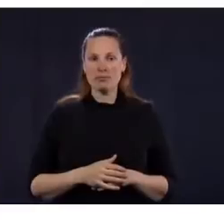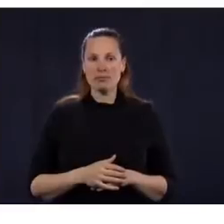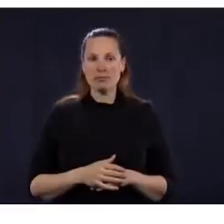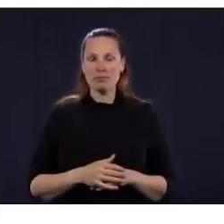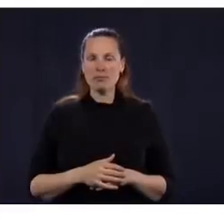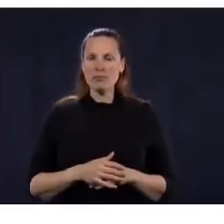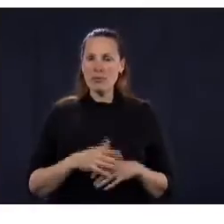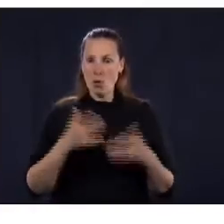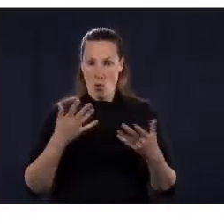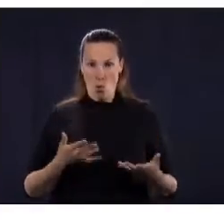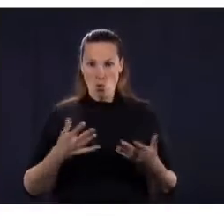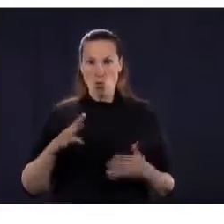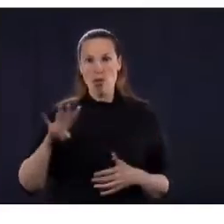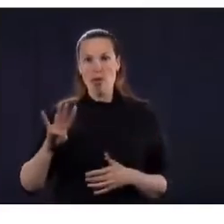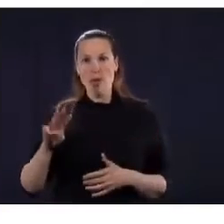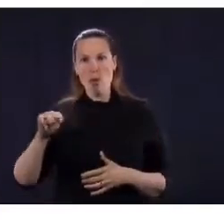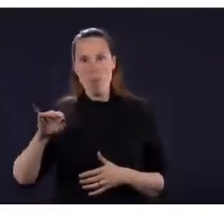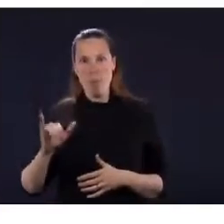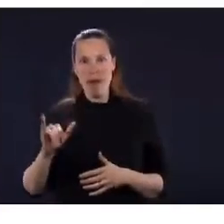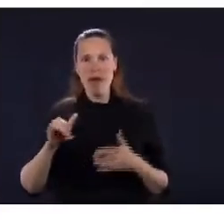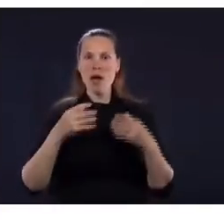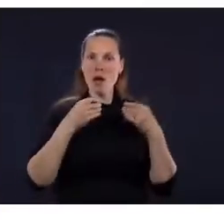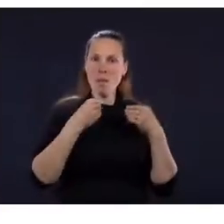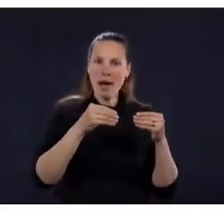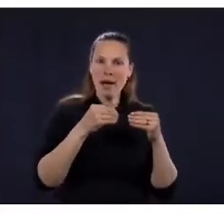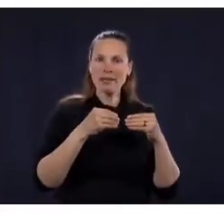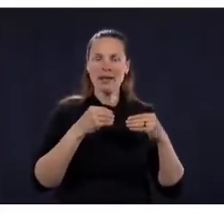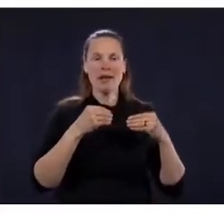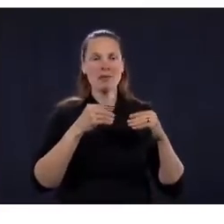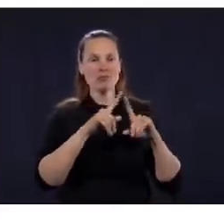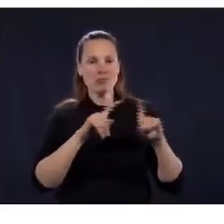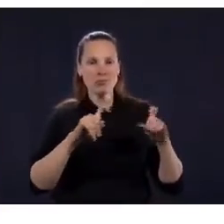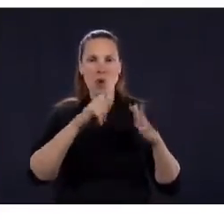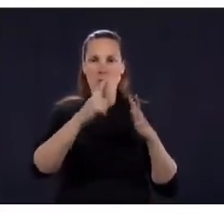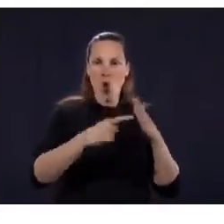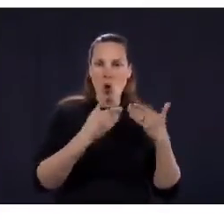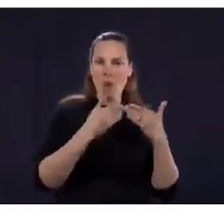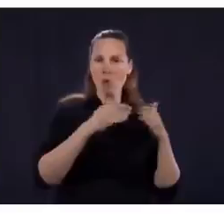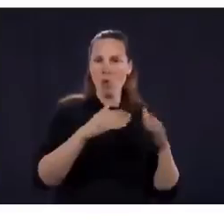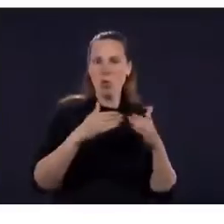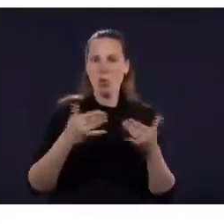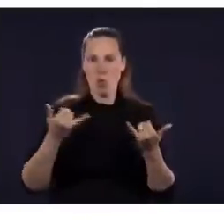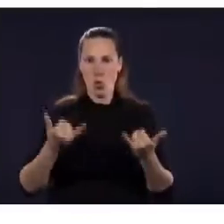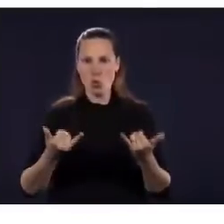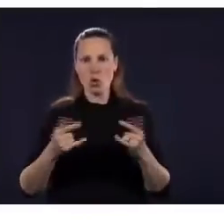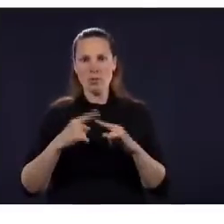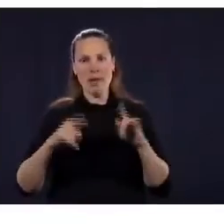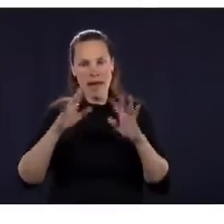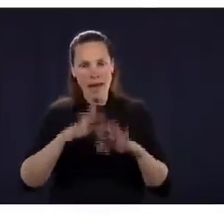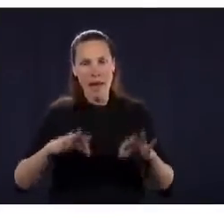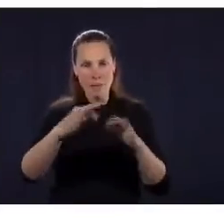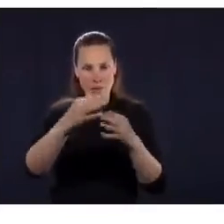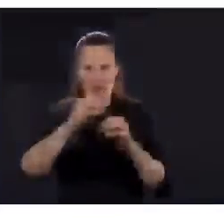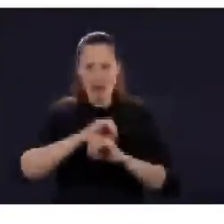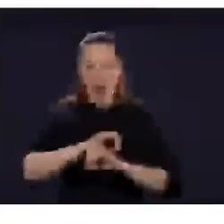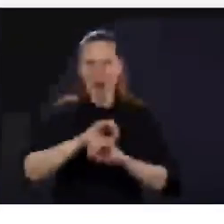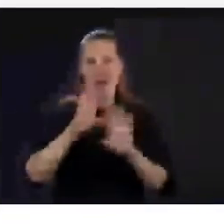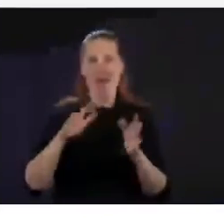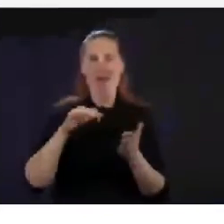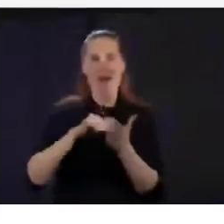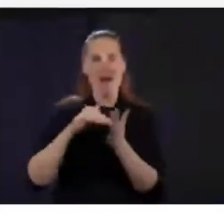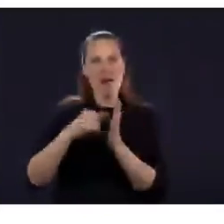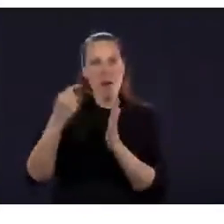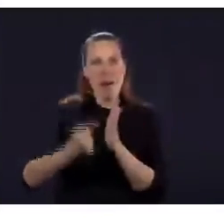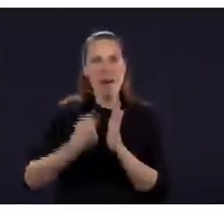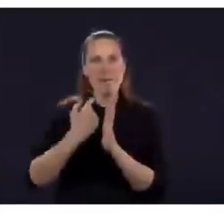commerces. Techniquement, si la situation reste bonne et sous contrôle dans le reste du Québec, donc